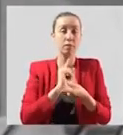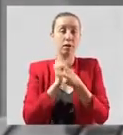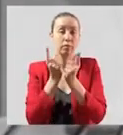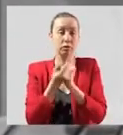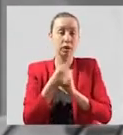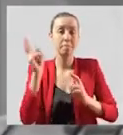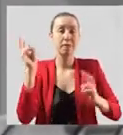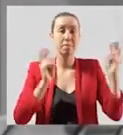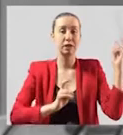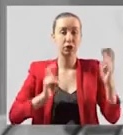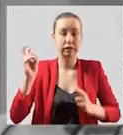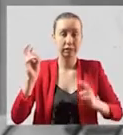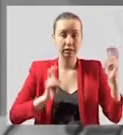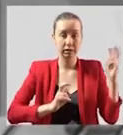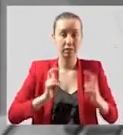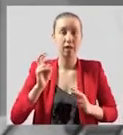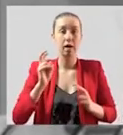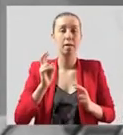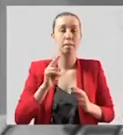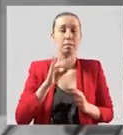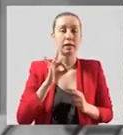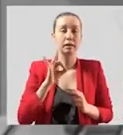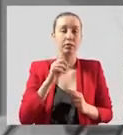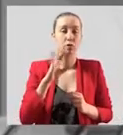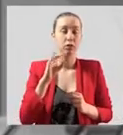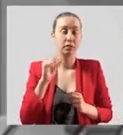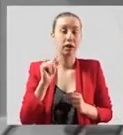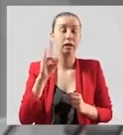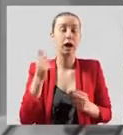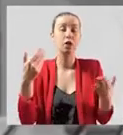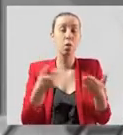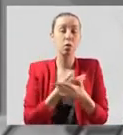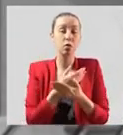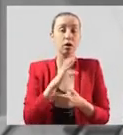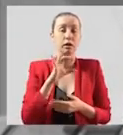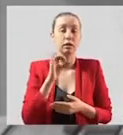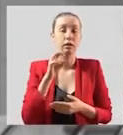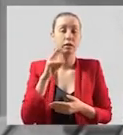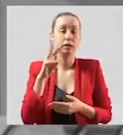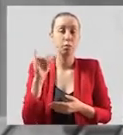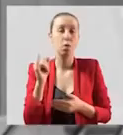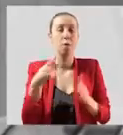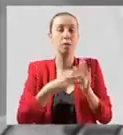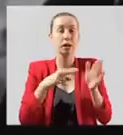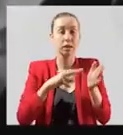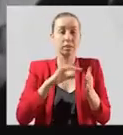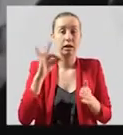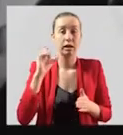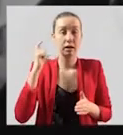промышленности, промышленного производства на новую систему планирования и экономического стимулирования.